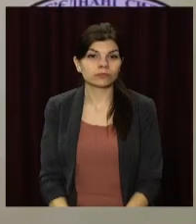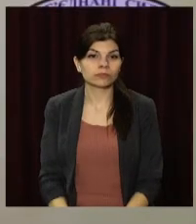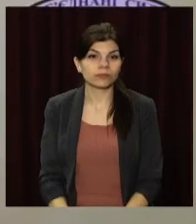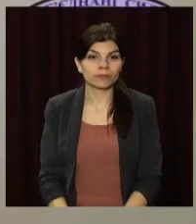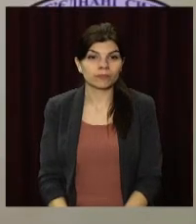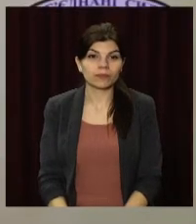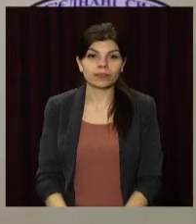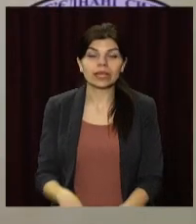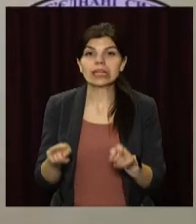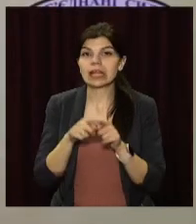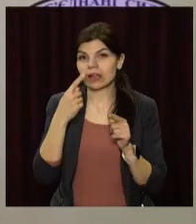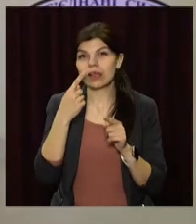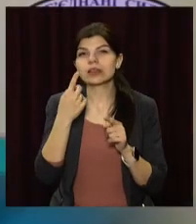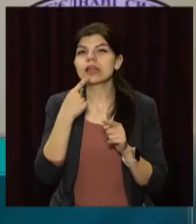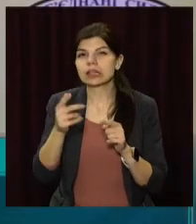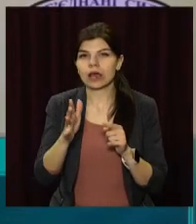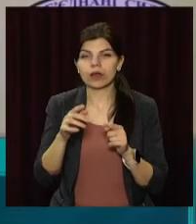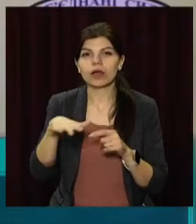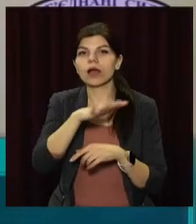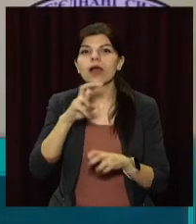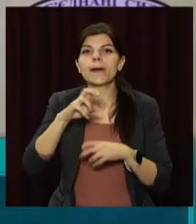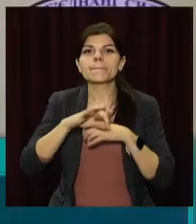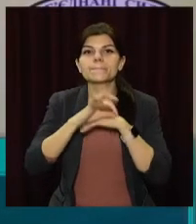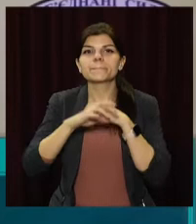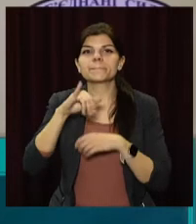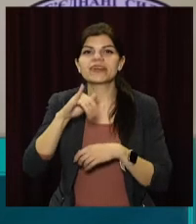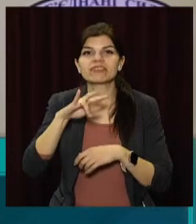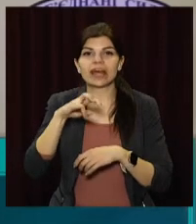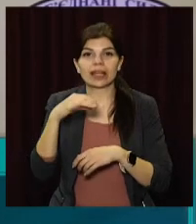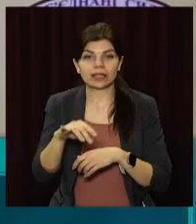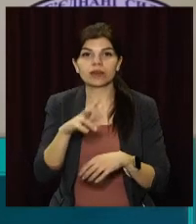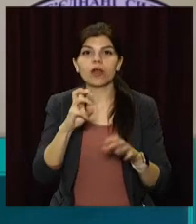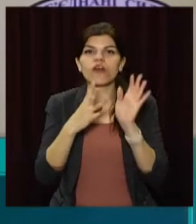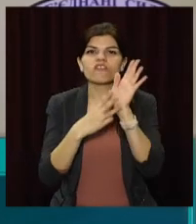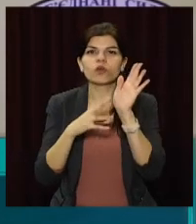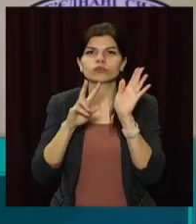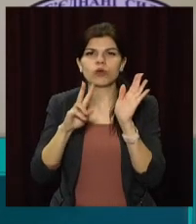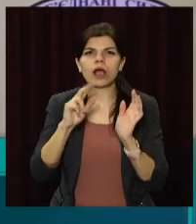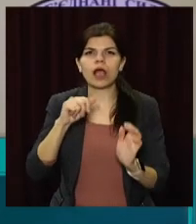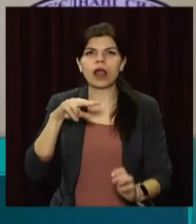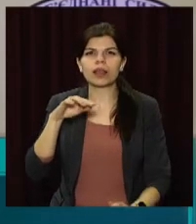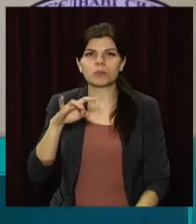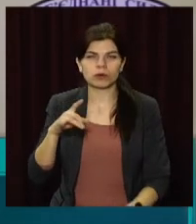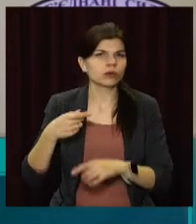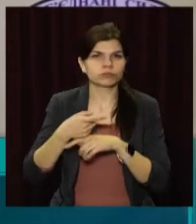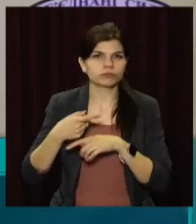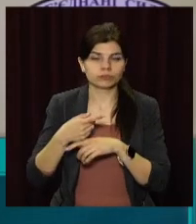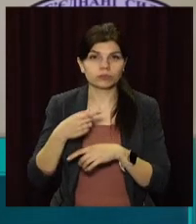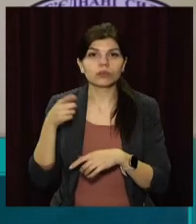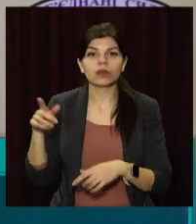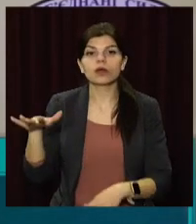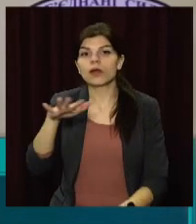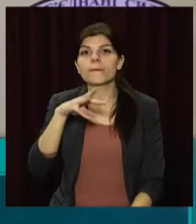Так, неподалік населеного пункту Південний противник відкривав вогонь з мінометів 82-го калібру. В районі населеного пункту